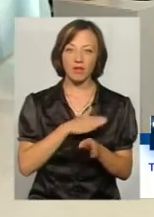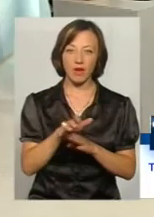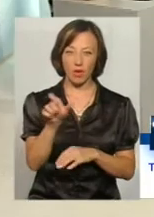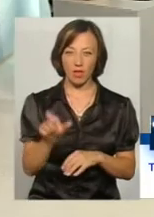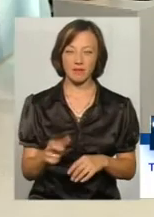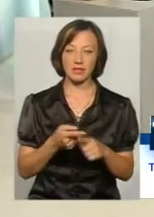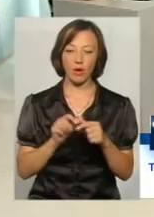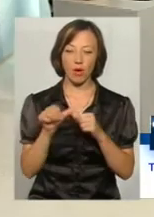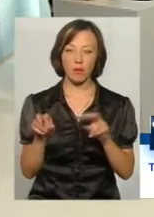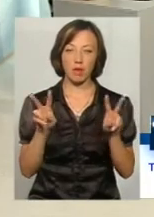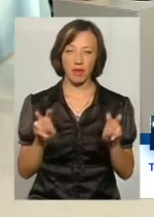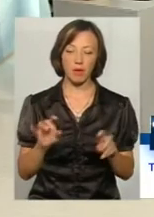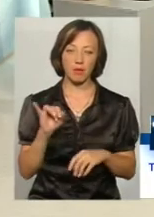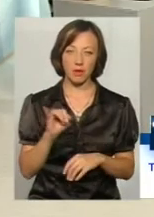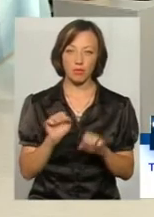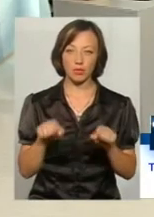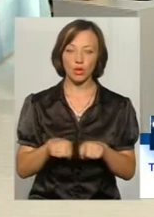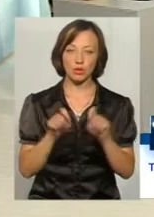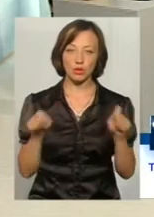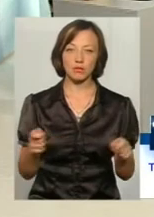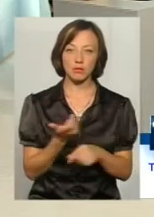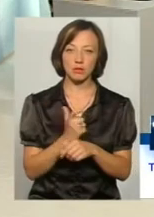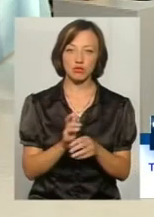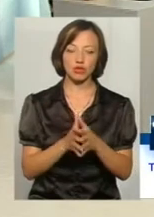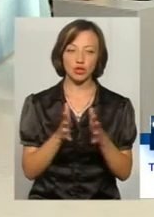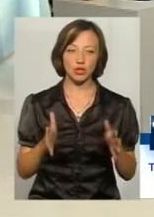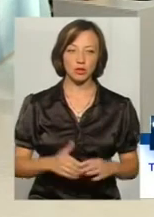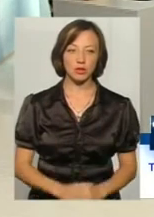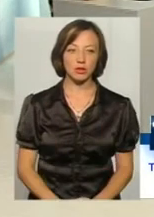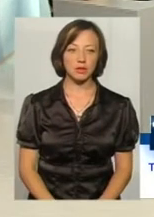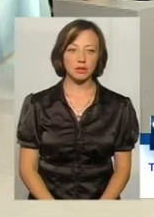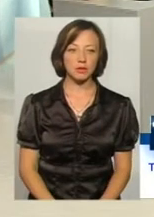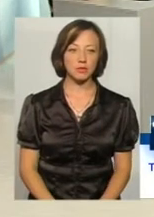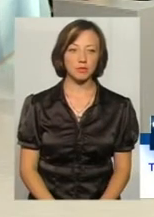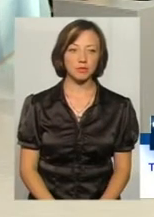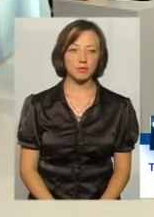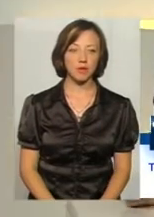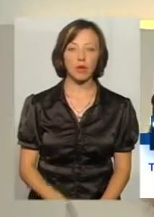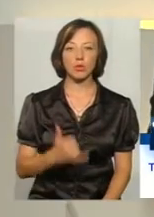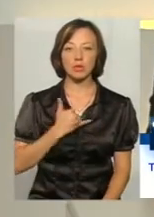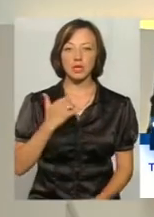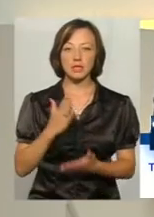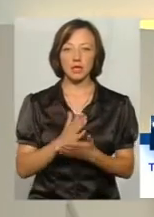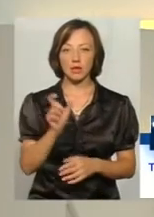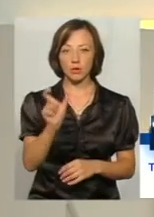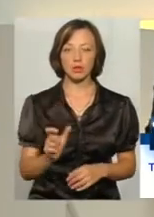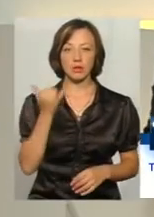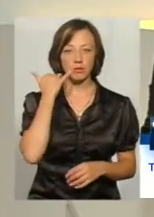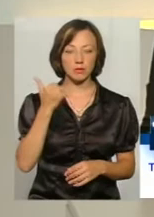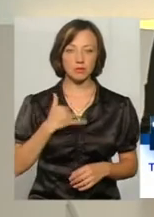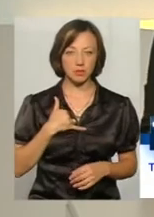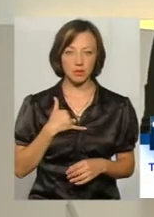і, в принципі, її можна розкрити більш ширше. Добре, дякую, пане Ігор. У нас є глядач, який